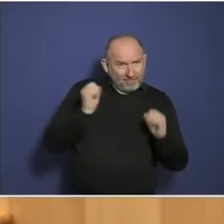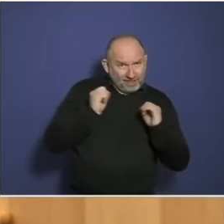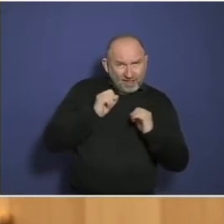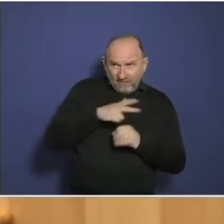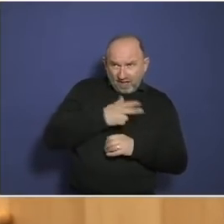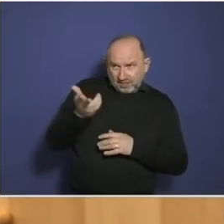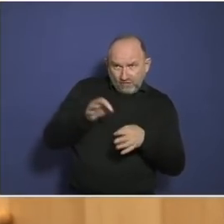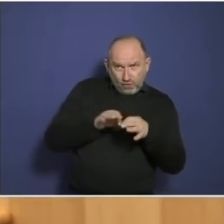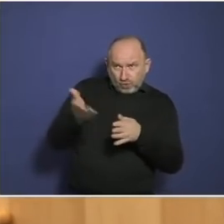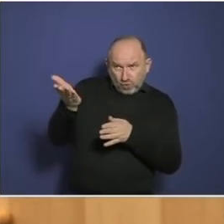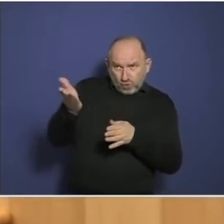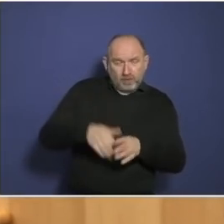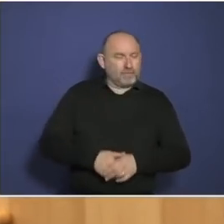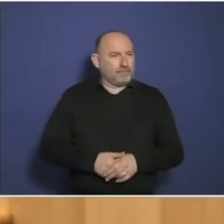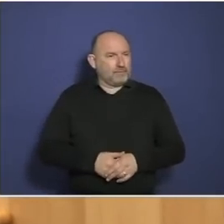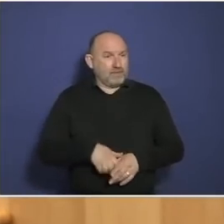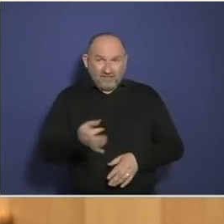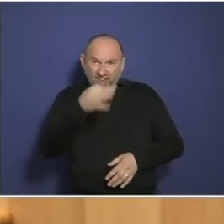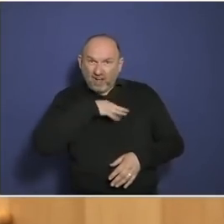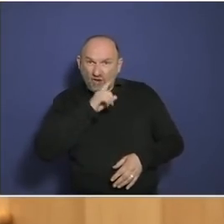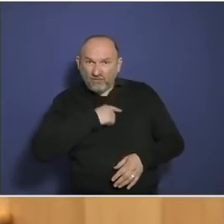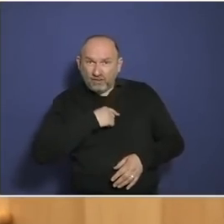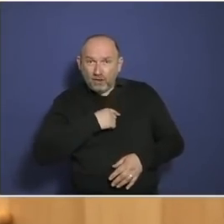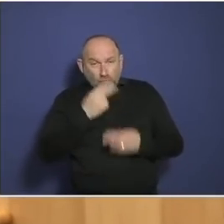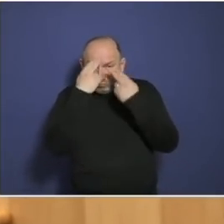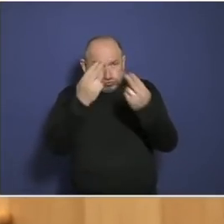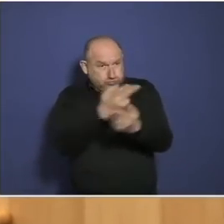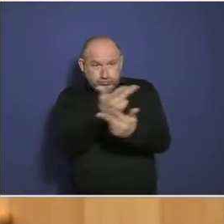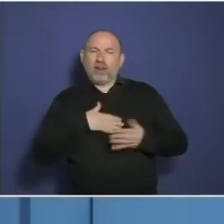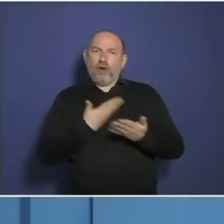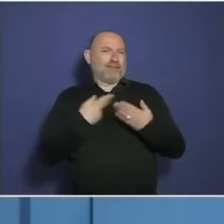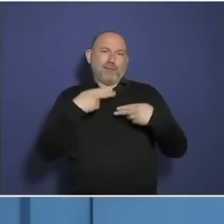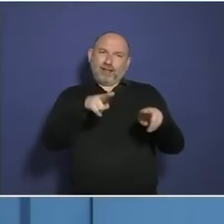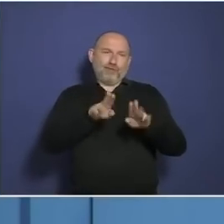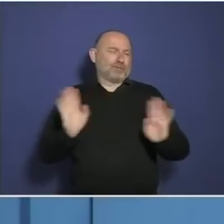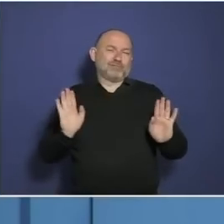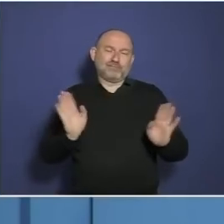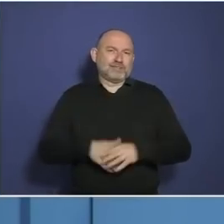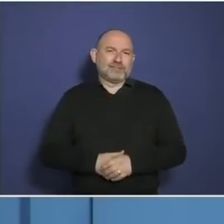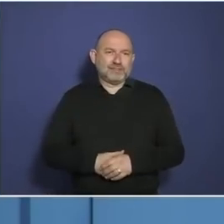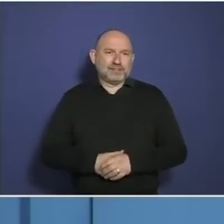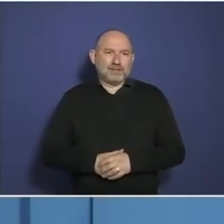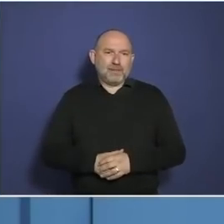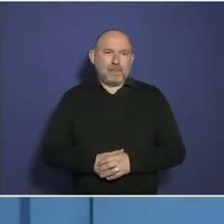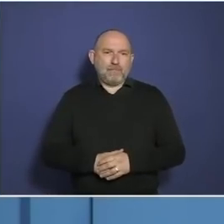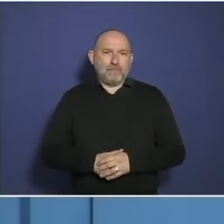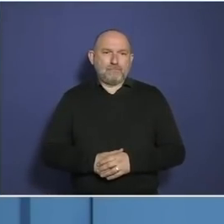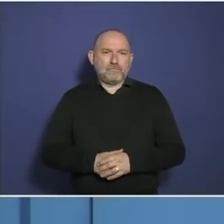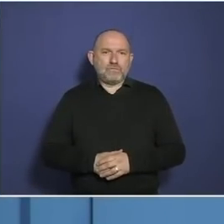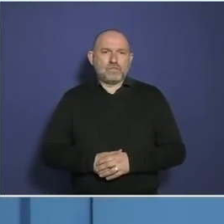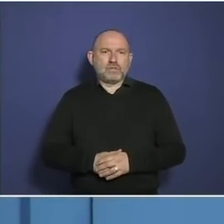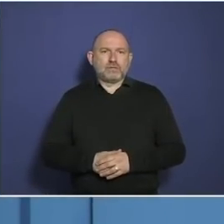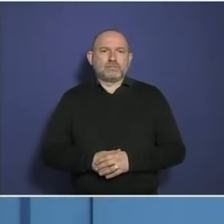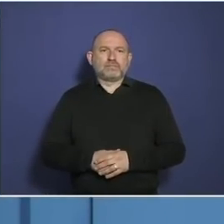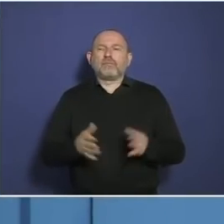rufen auf einmal diejenigen nach Führung, denen sonst das Wort Führung eher suspekt ist. Pardon, da bin mal kurz unterbrechen. Irgendeiner Kollege